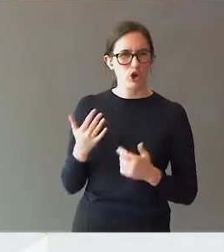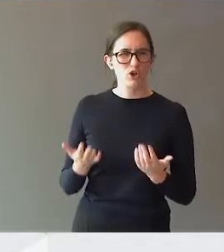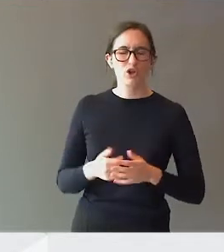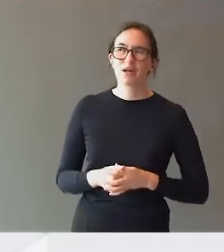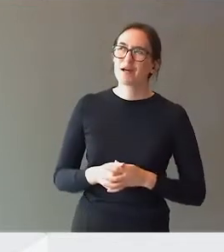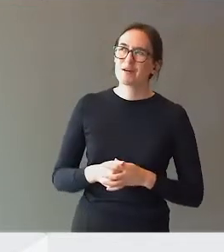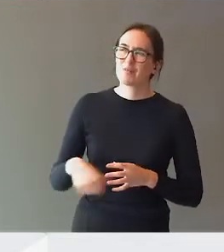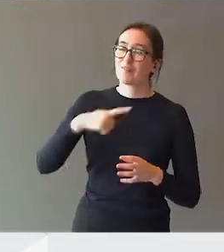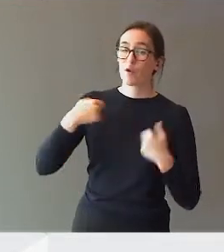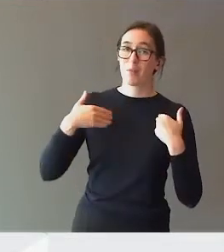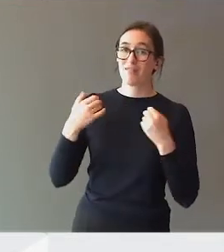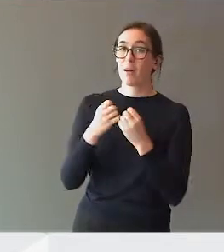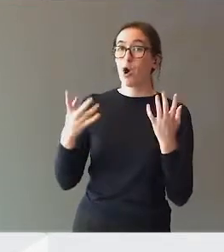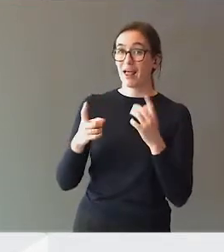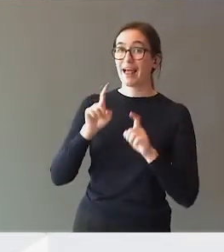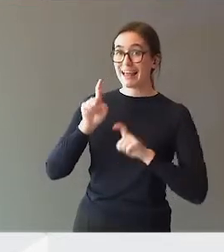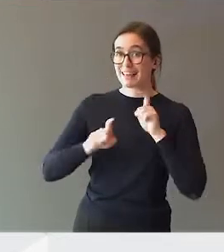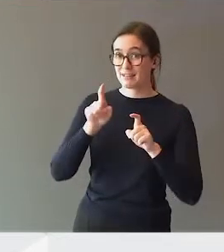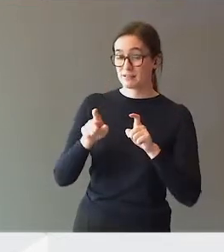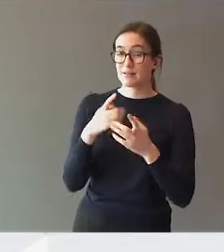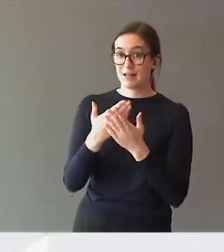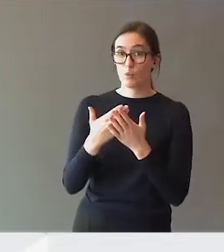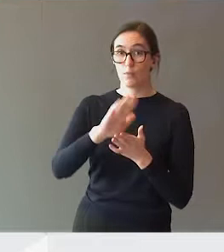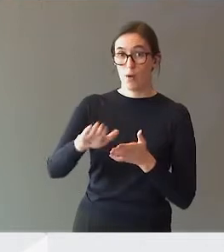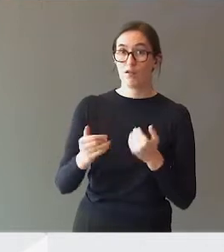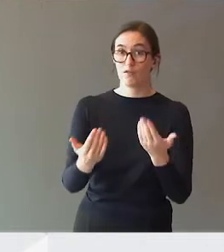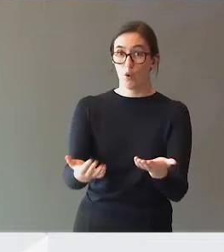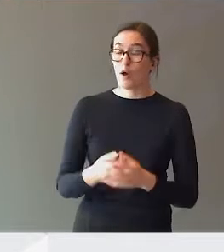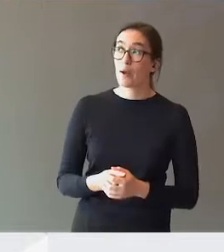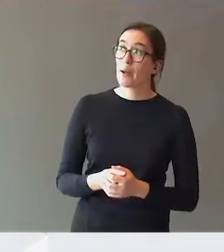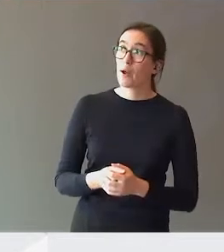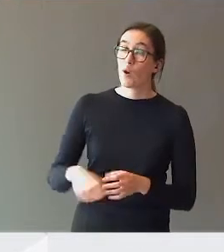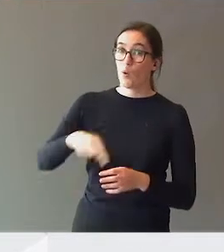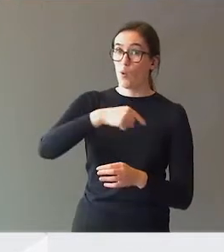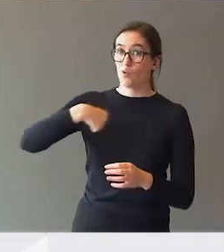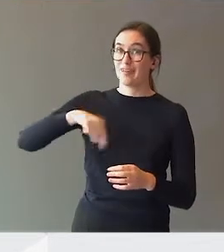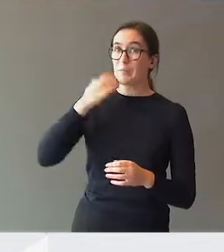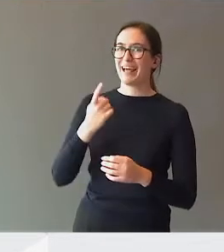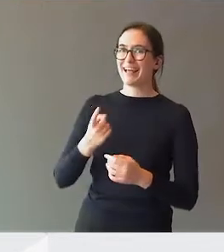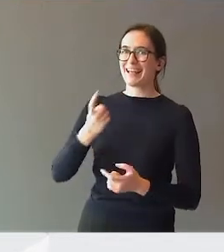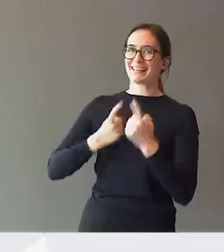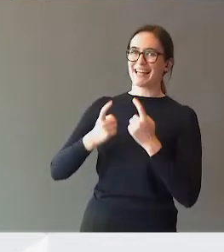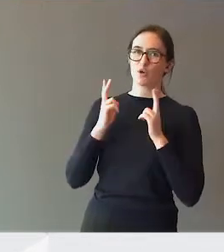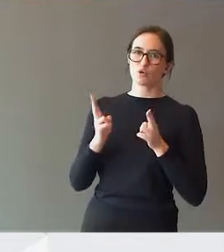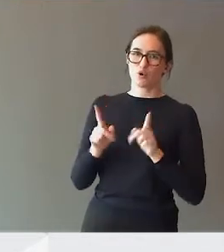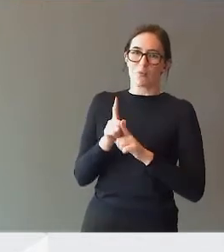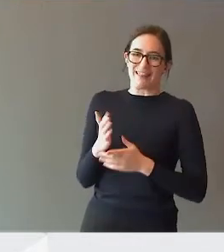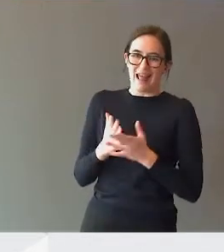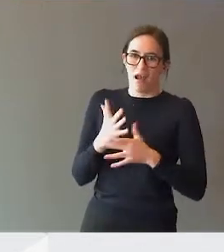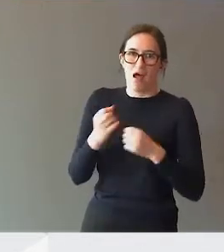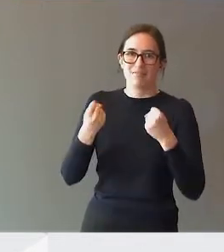Vi opplever at det er mange som er kritiske til det tilbudet barn har, og vi blir kritisert som en del av det tiltaket.